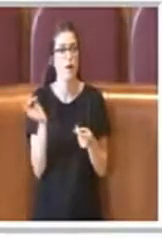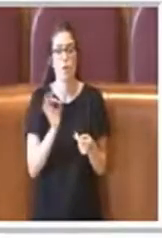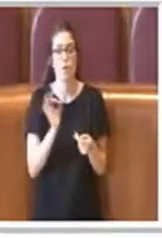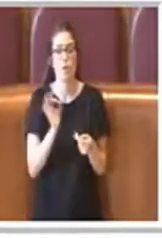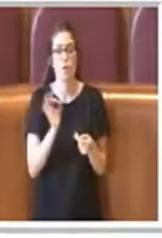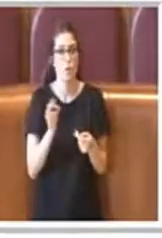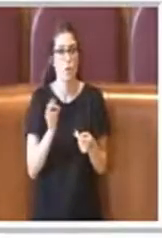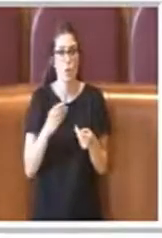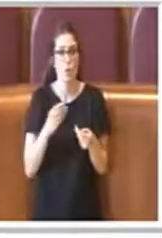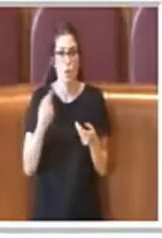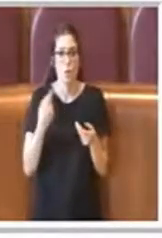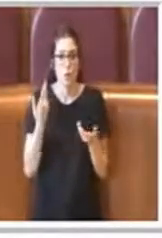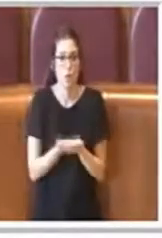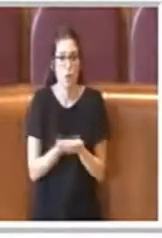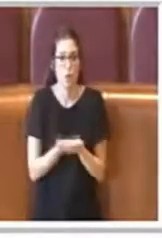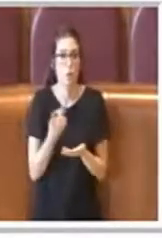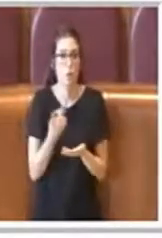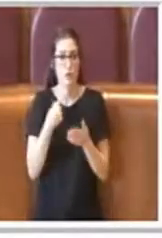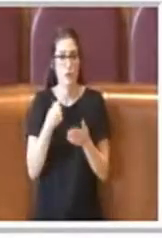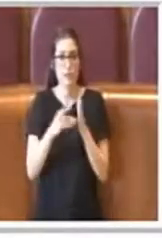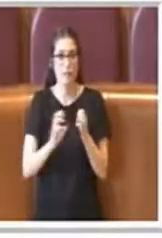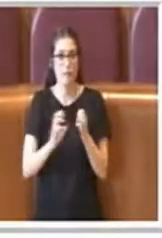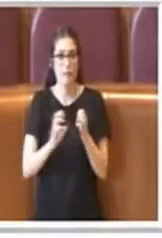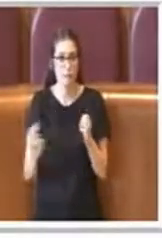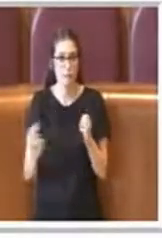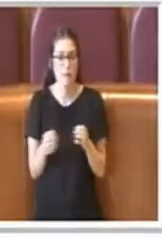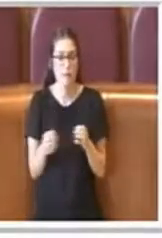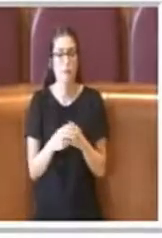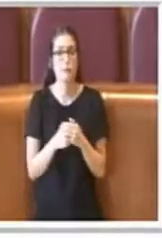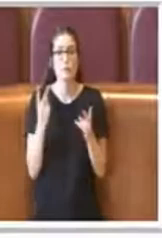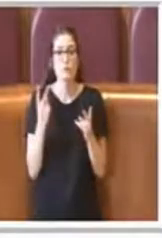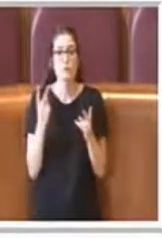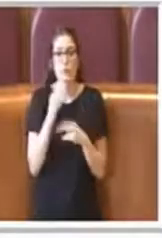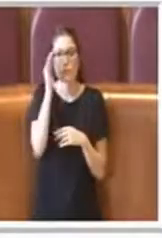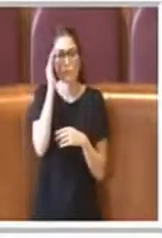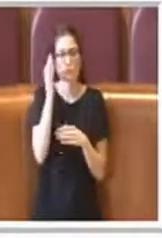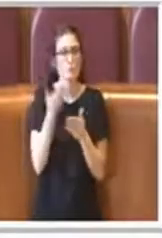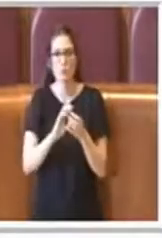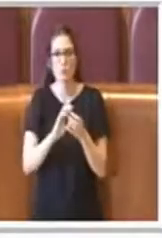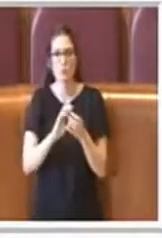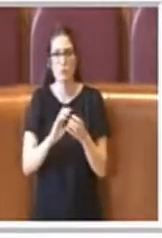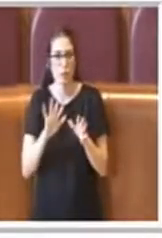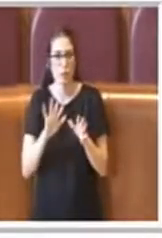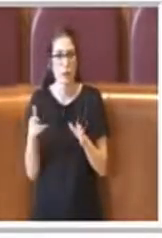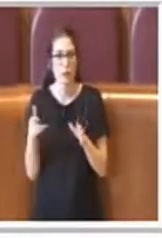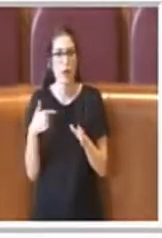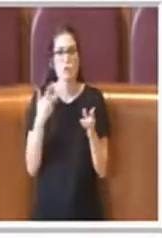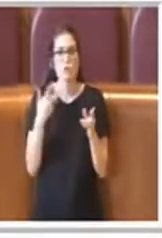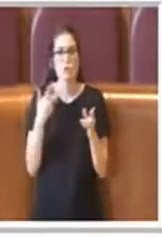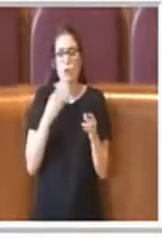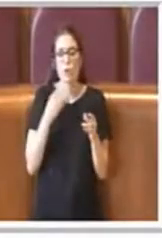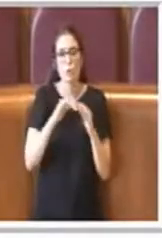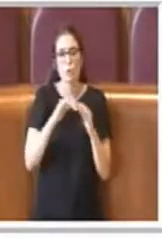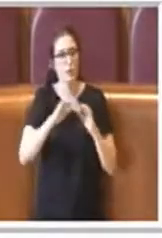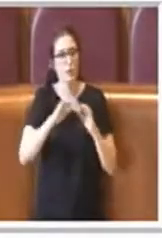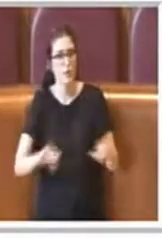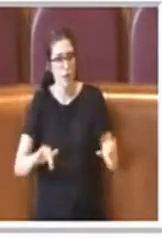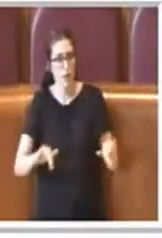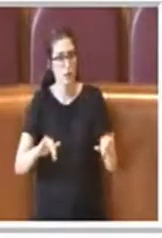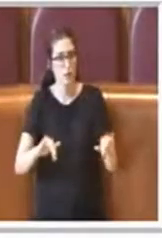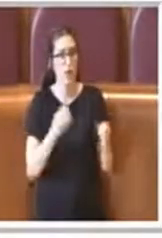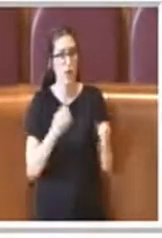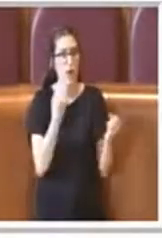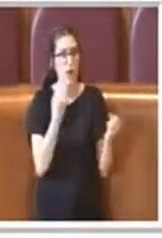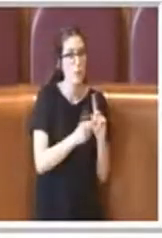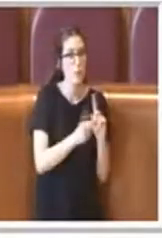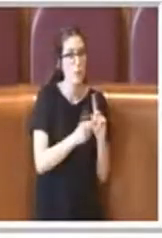eccetera, però questo quello dell'incontro e dell'ascolto tra l'altro nel quale c'è una vera e propria netta separazione tra comunque